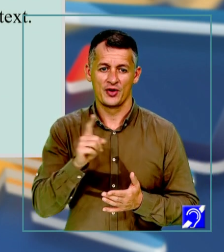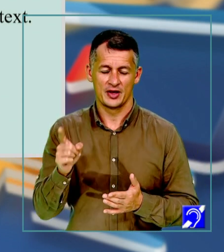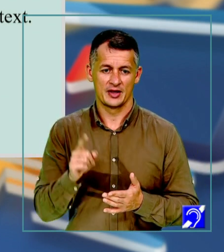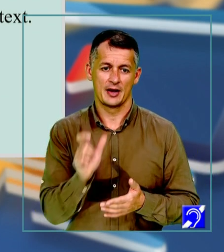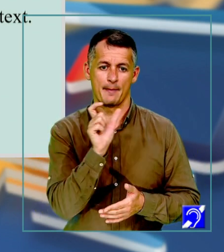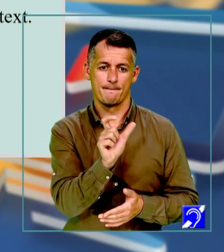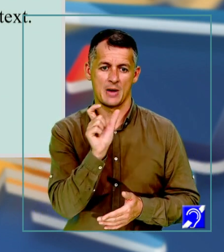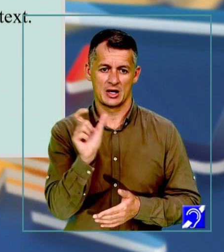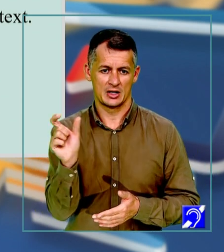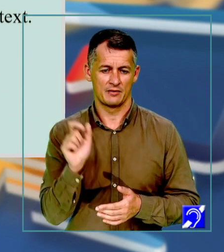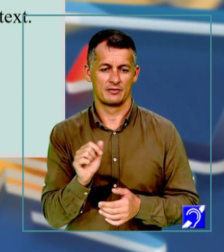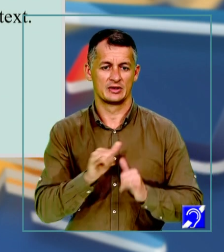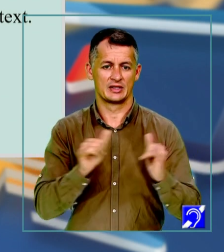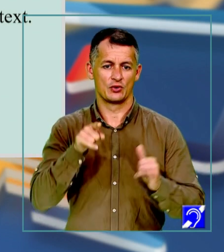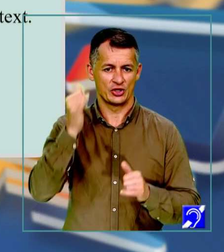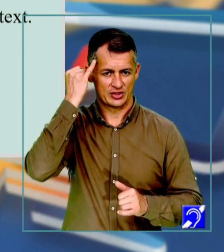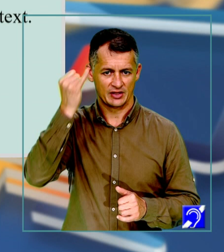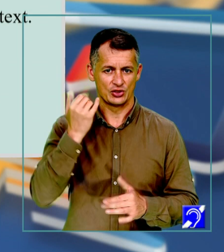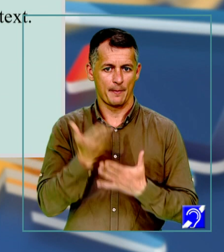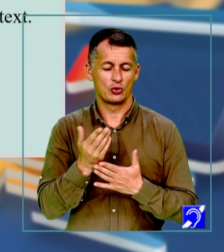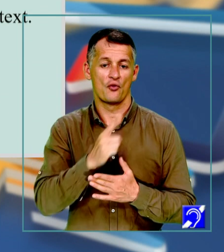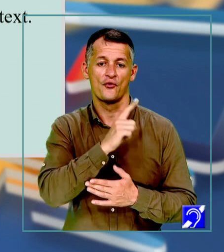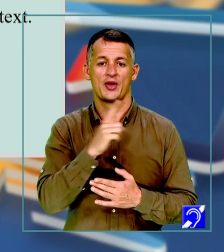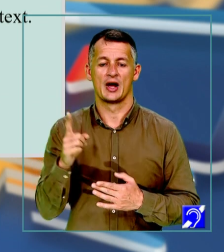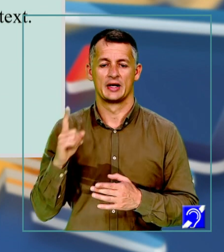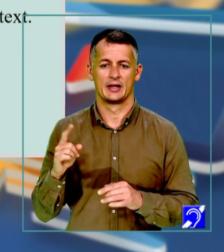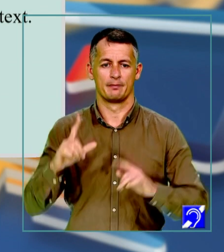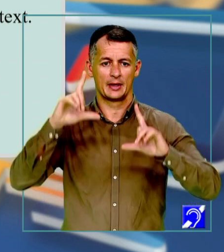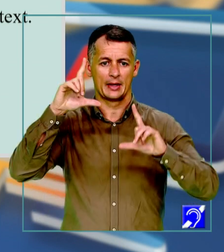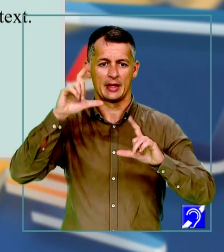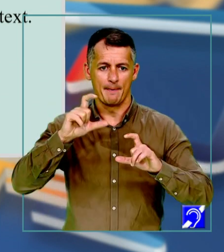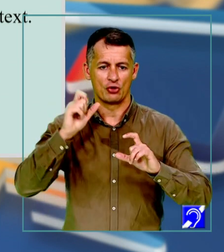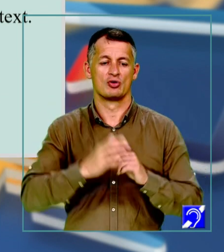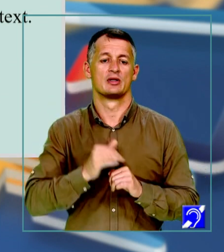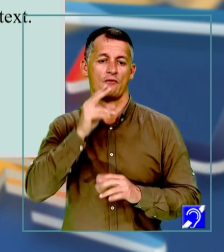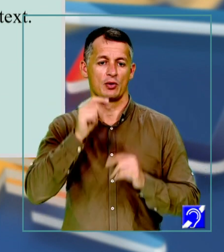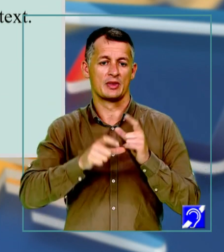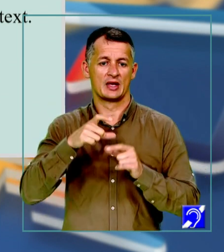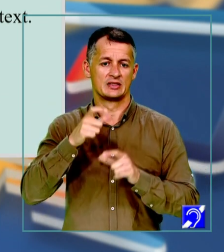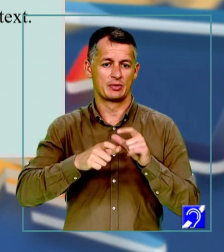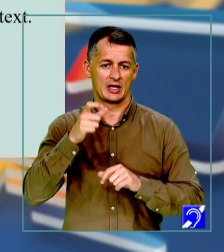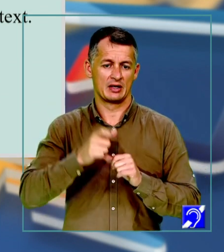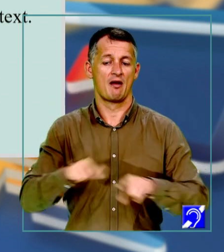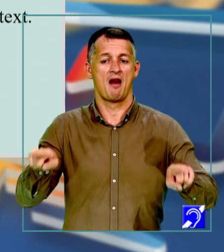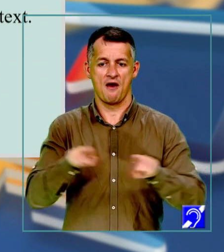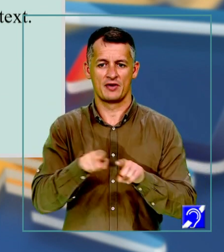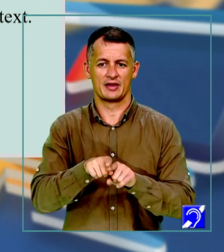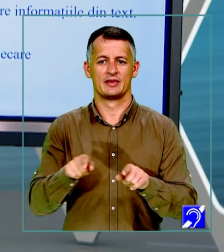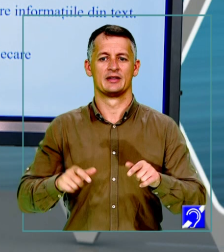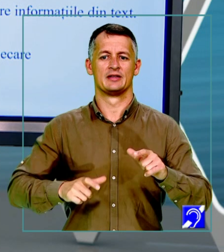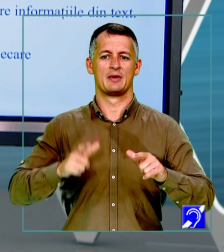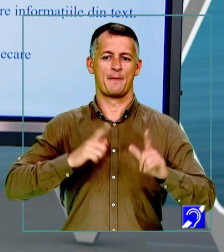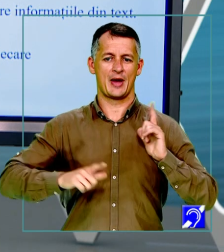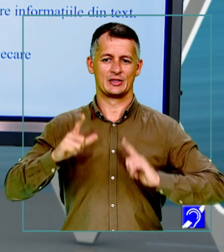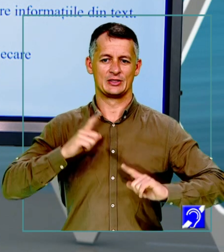dezvoltă această idee și pentru că în fiecare imagine este vorba tot despre pasiuni.